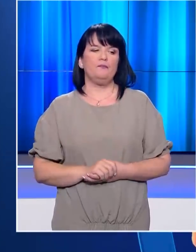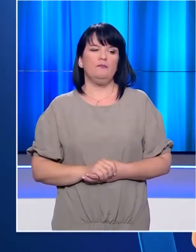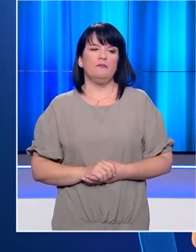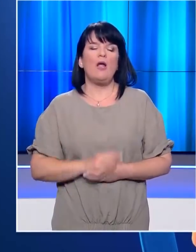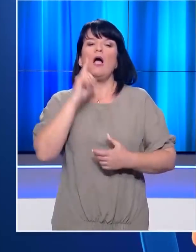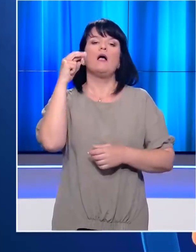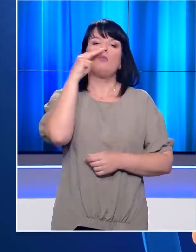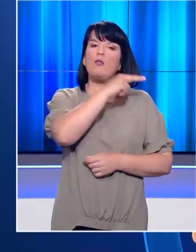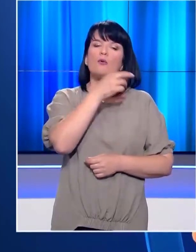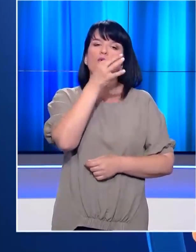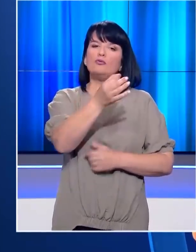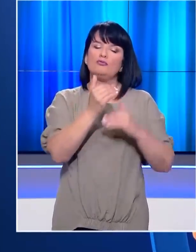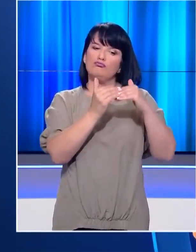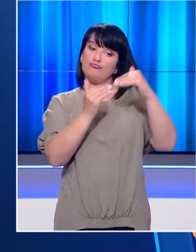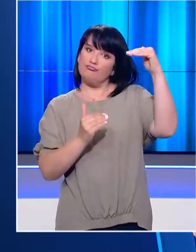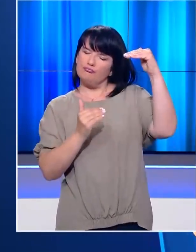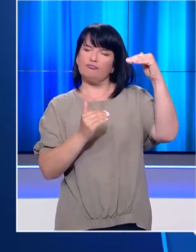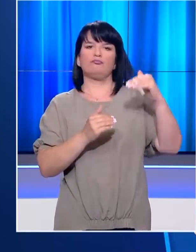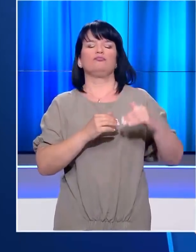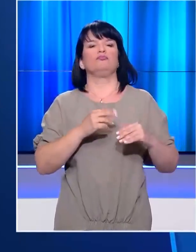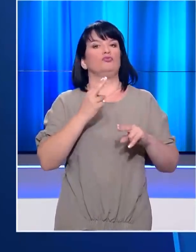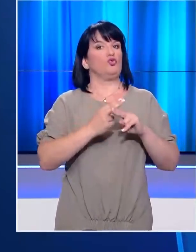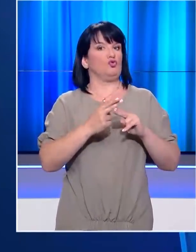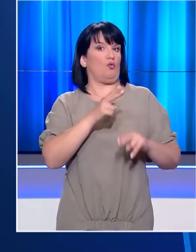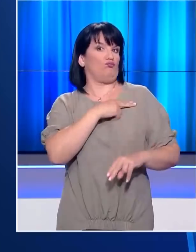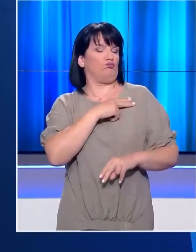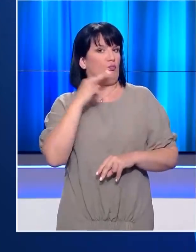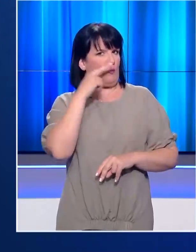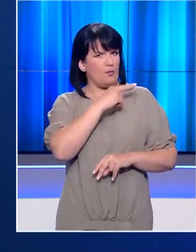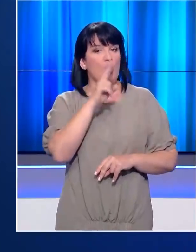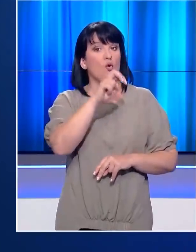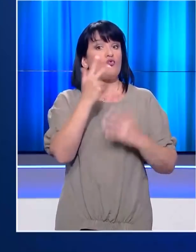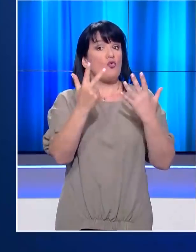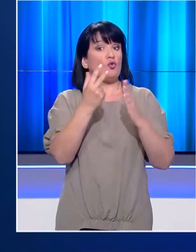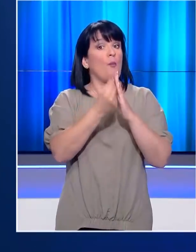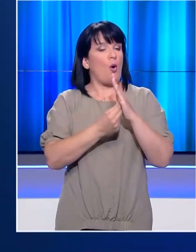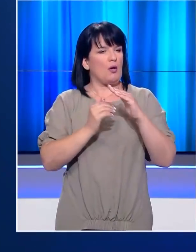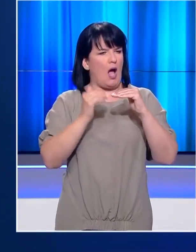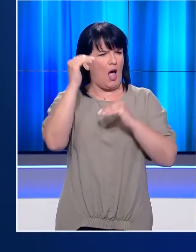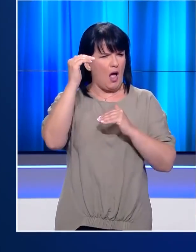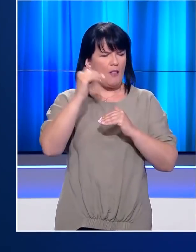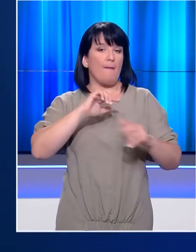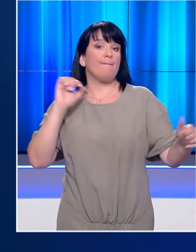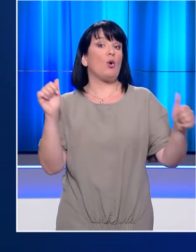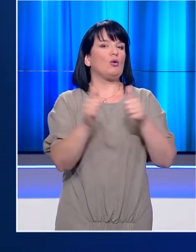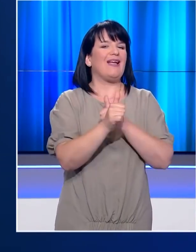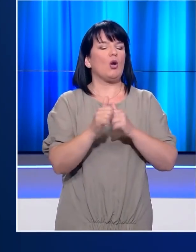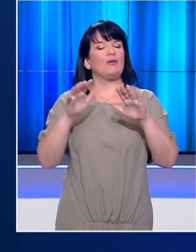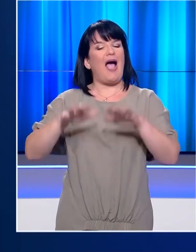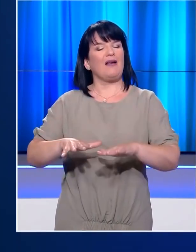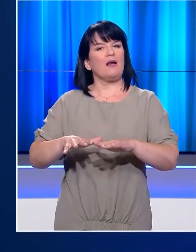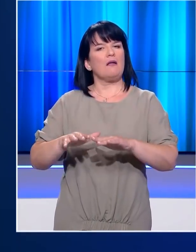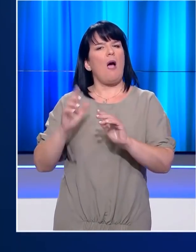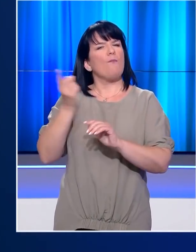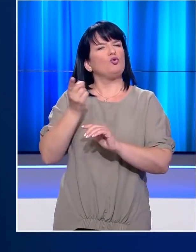Ο Κυριάκος Μητσοτάκης που προηγείται έναντι του Αλέξη Τσίπρα και στην καταλληλότητα για την Πρωθυπουργία με διαφορά 28 μονάδων θέτει ως προτεραιότητα τη συγκράτηση των ποσοστών της